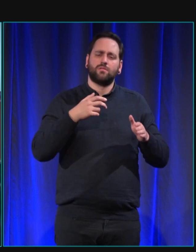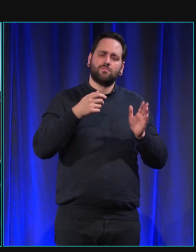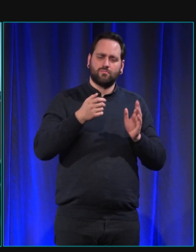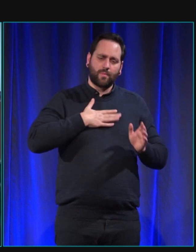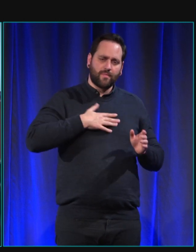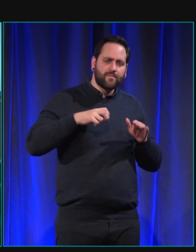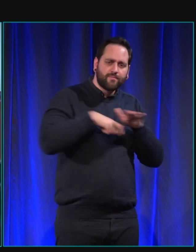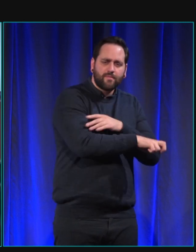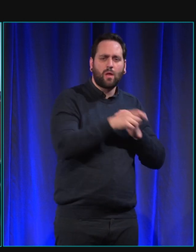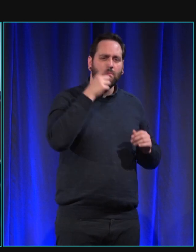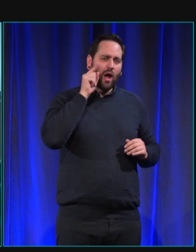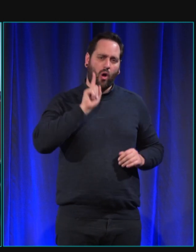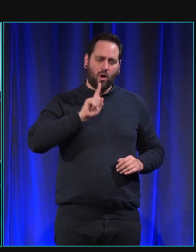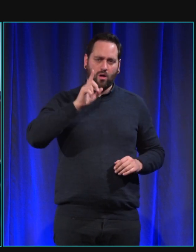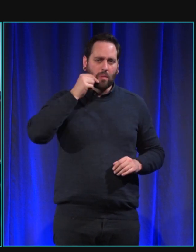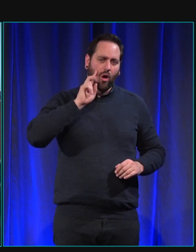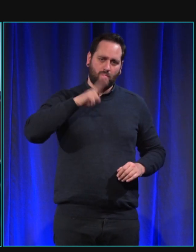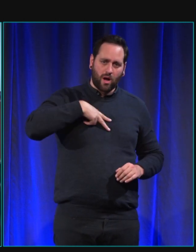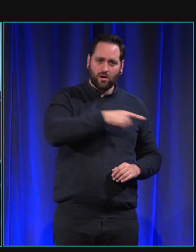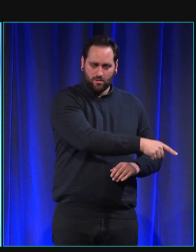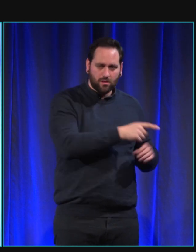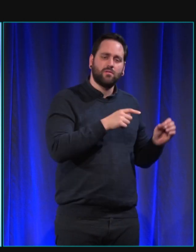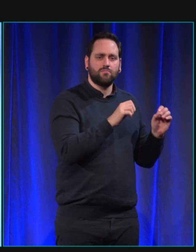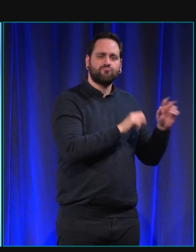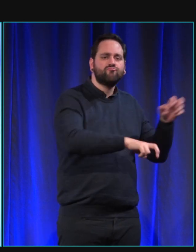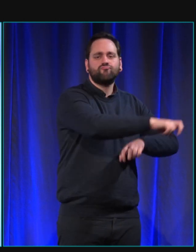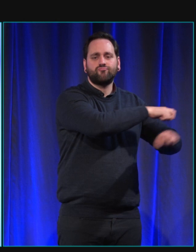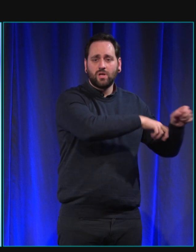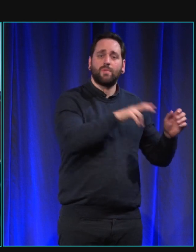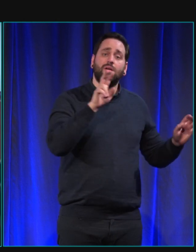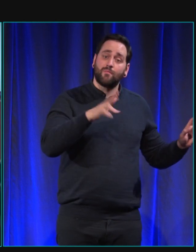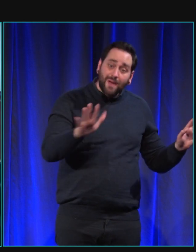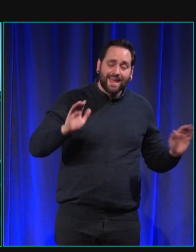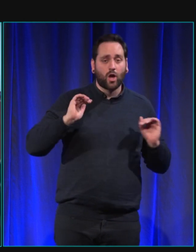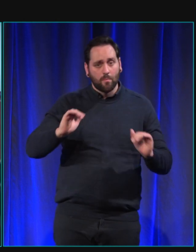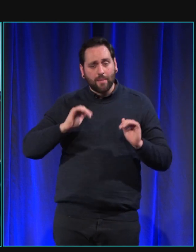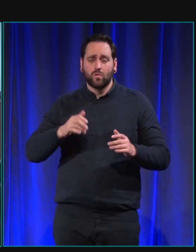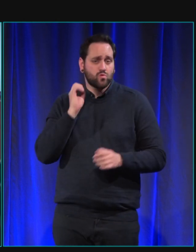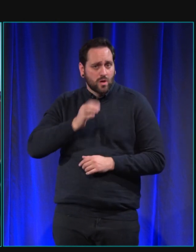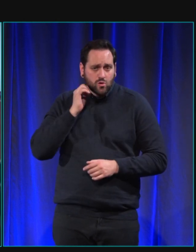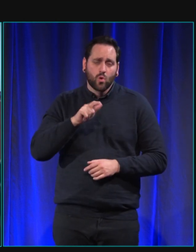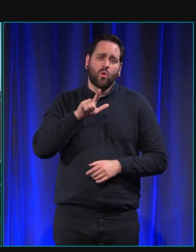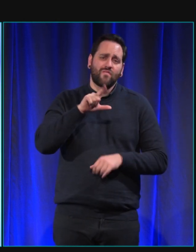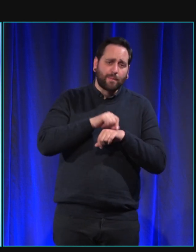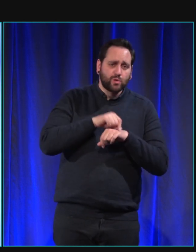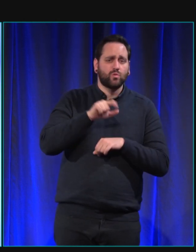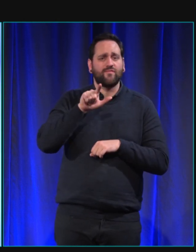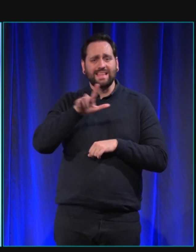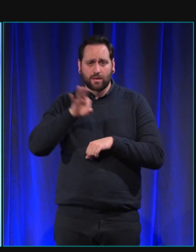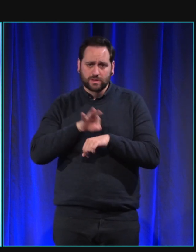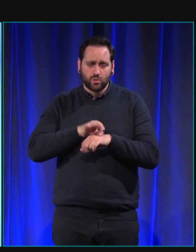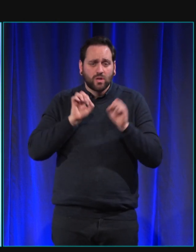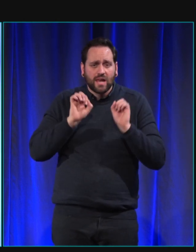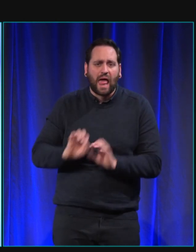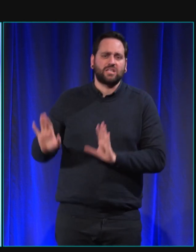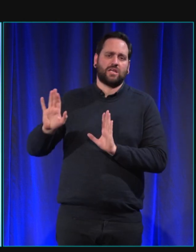détente mais sinon ce chien il était lâché tous les jours 20 à 25 minutes et en fait c'était le quotidien de la lâcher